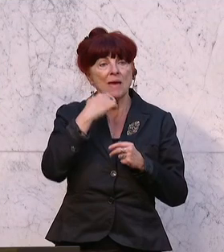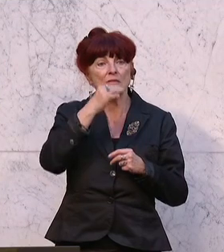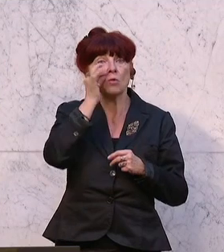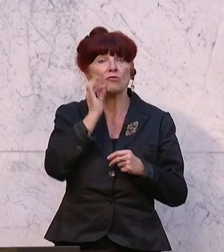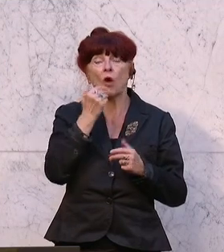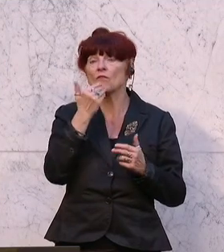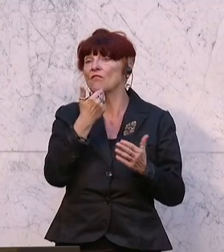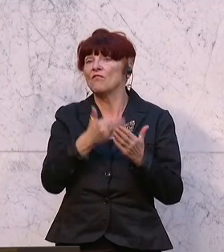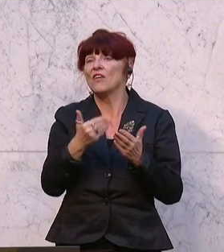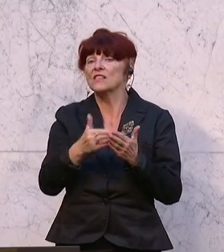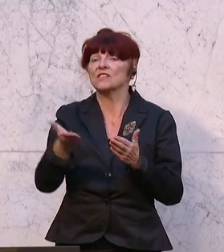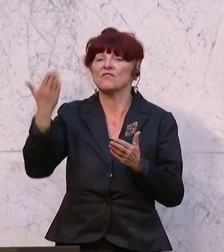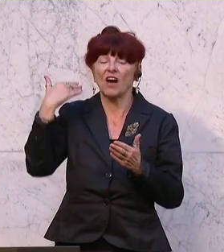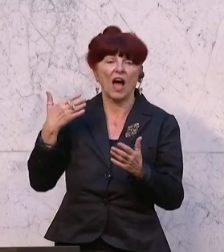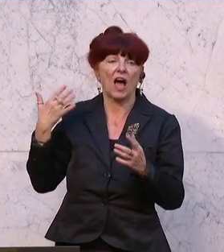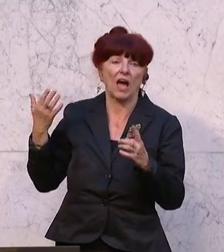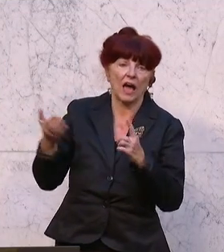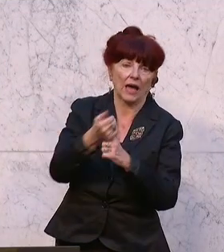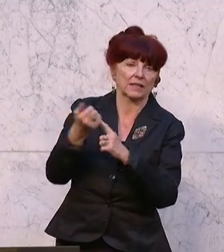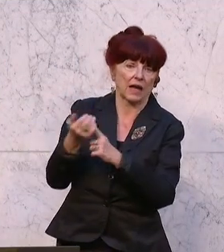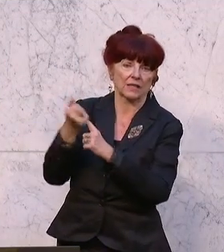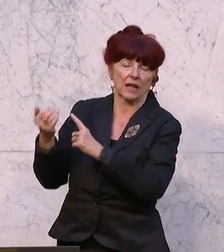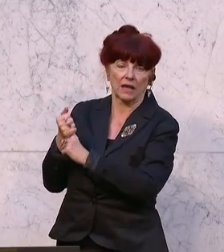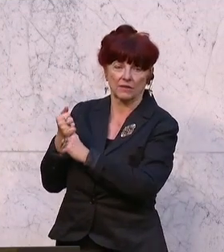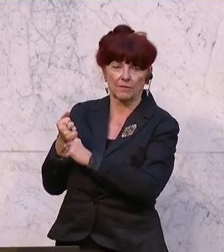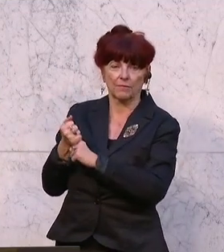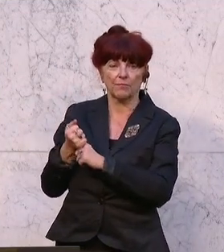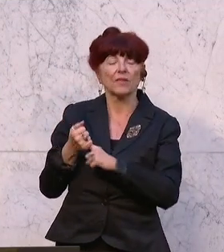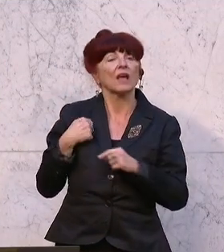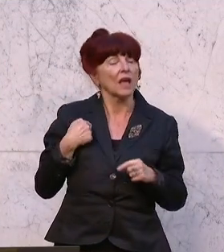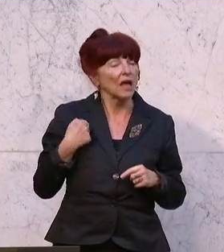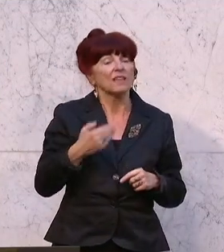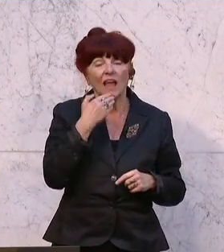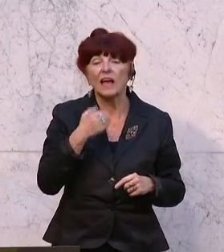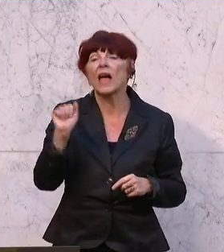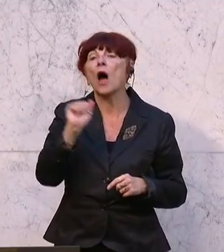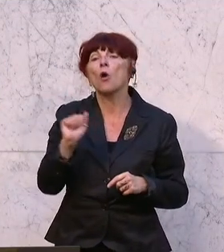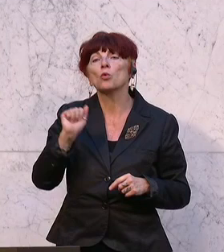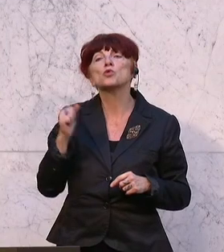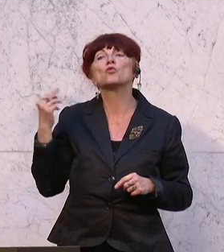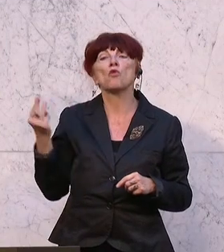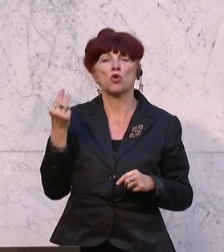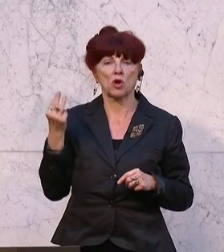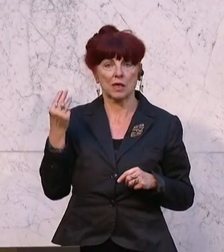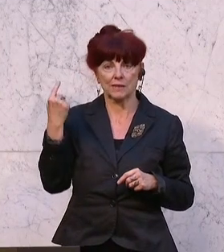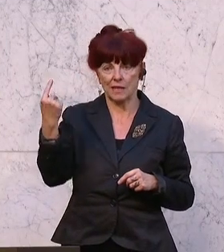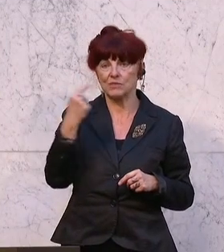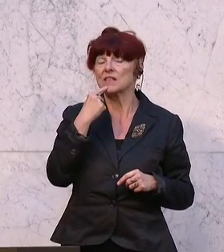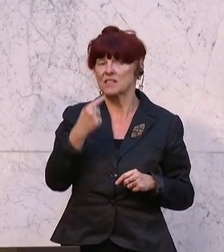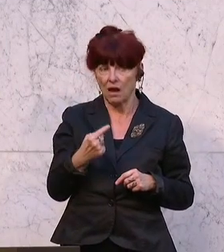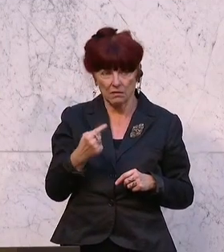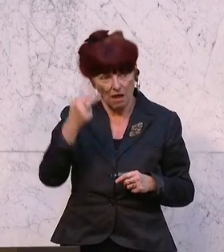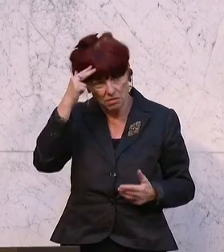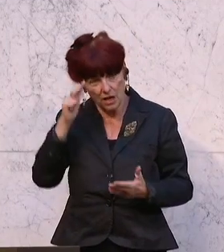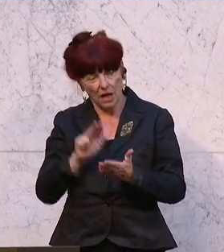erreicht haben. Und ich bin dem August Wöginger dankbar, weil er heute was anerkannt hat. Er hat nämlich anerkannt, dass die Bauern